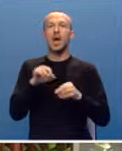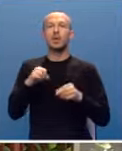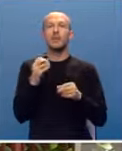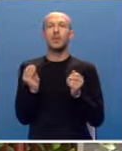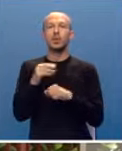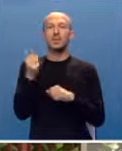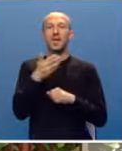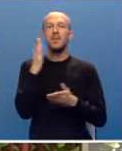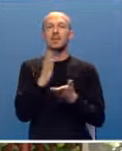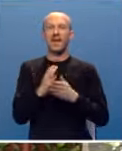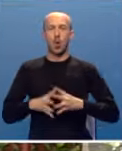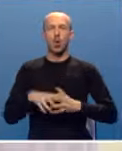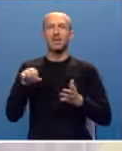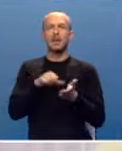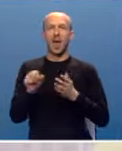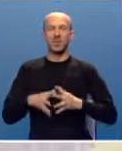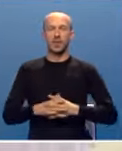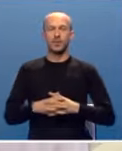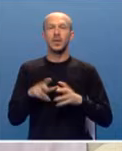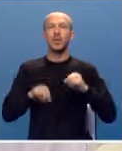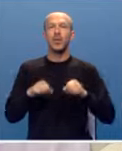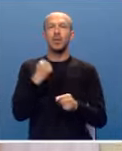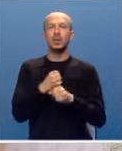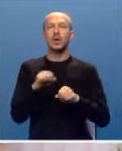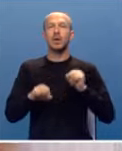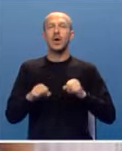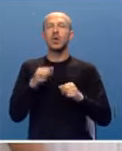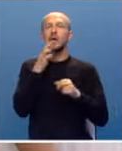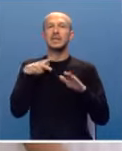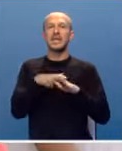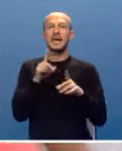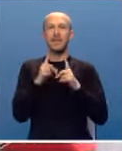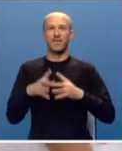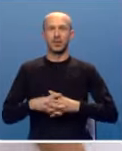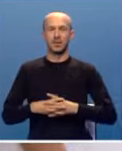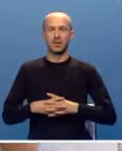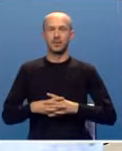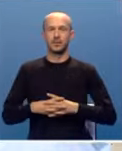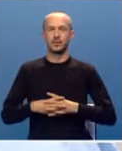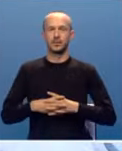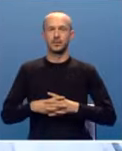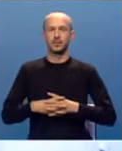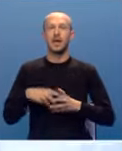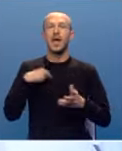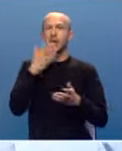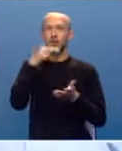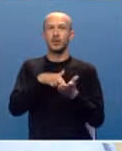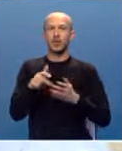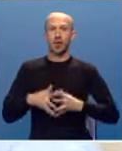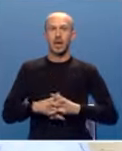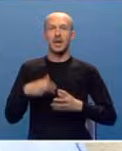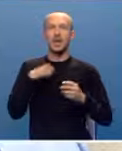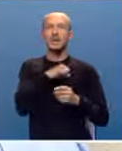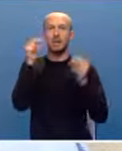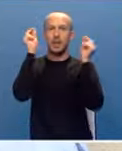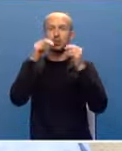podignu cene, nima svako znači da plati. Kako na posao, a kako kad stane prevoz, kako? Ne budu ja ću iz pješta. Ja sam